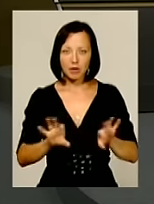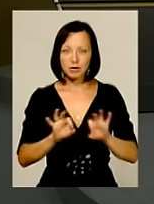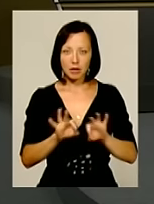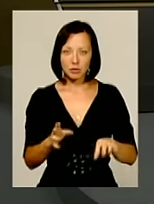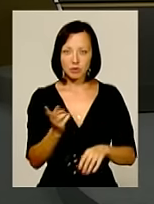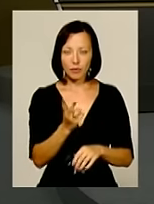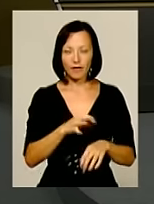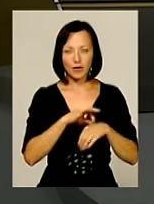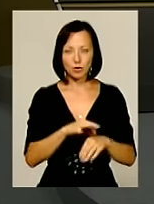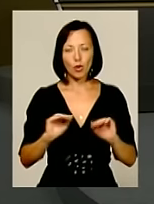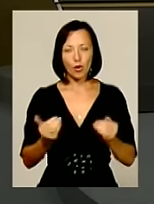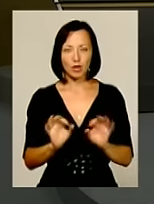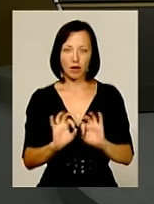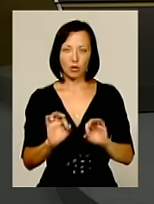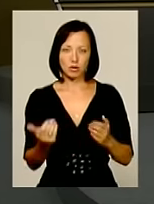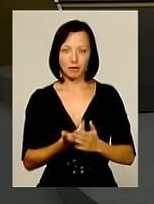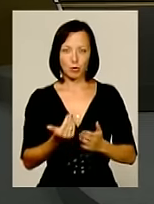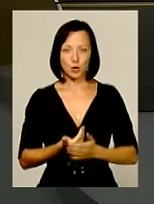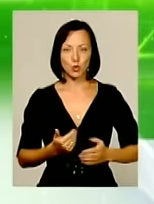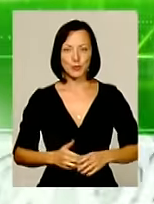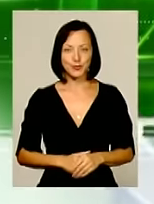Рибак. Далі – короткий анонс випуску.